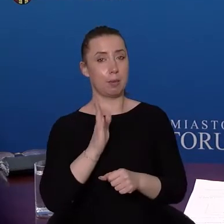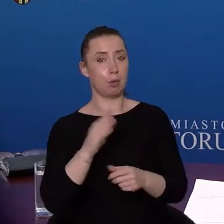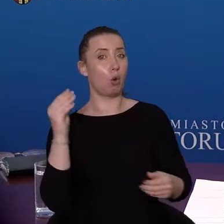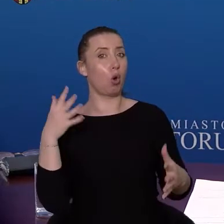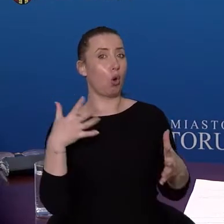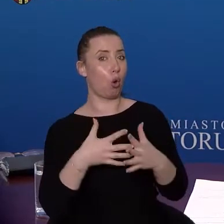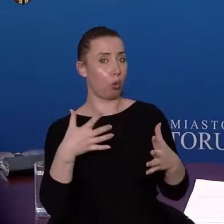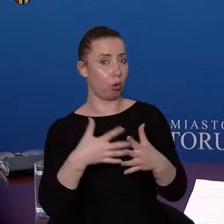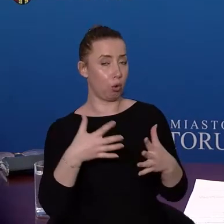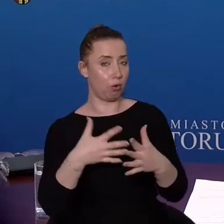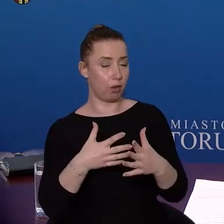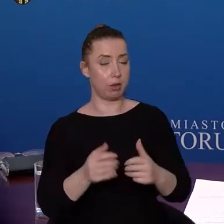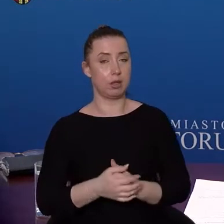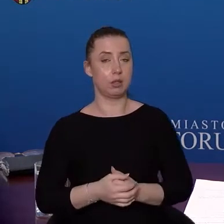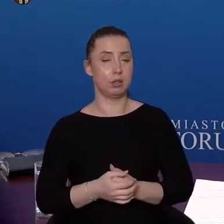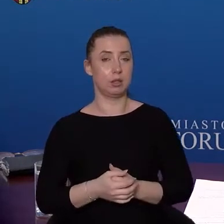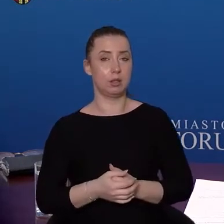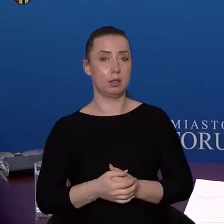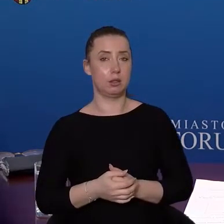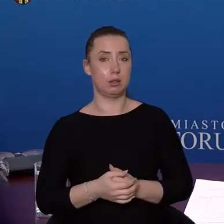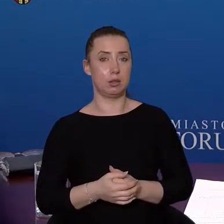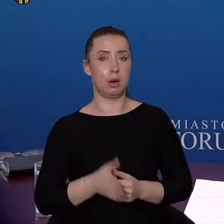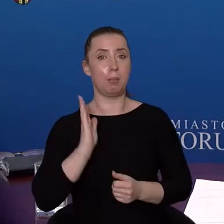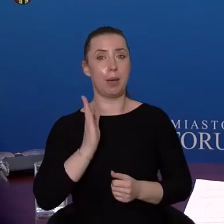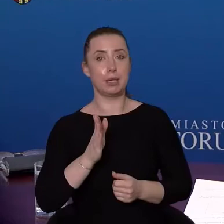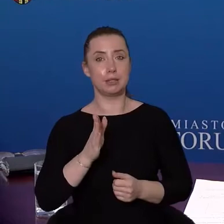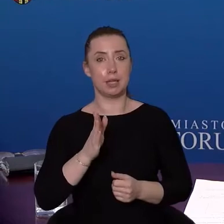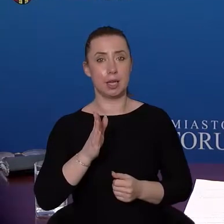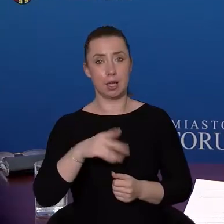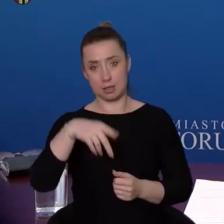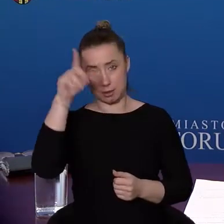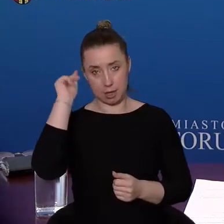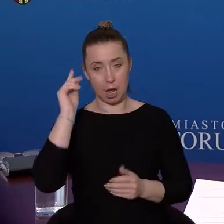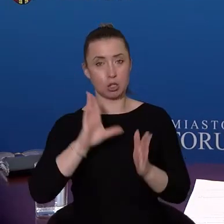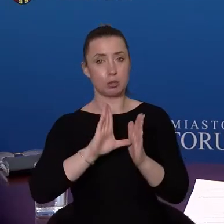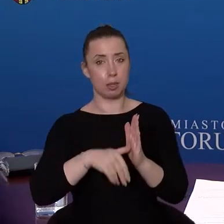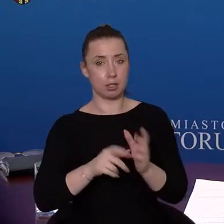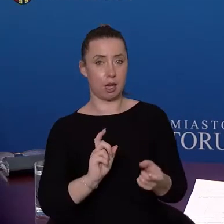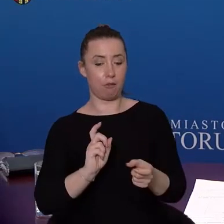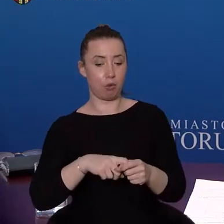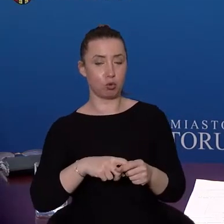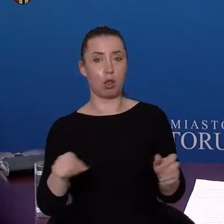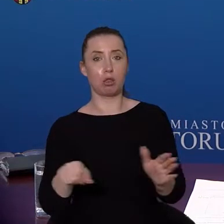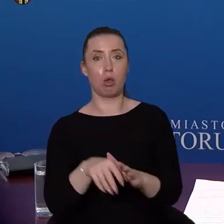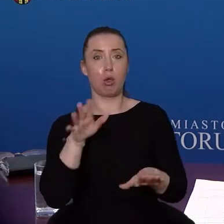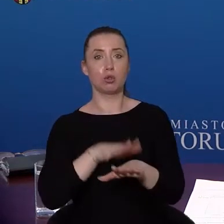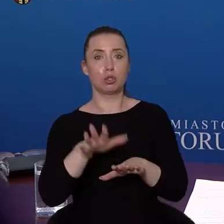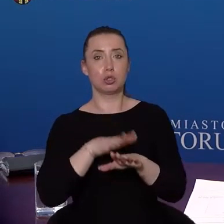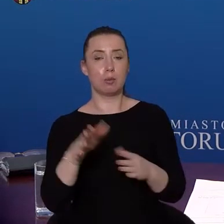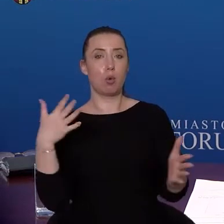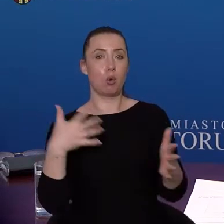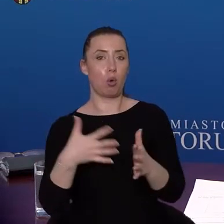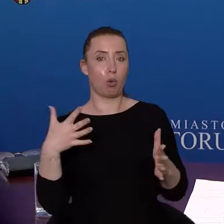kontrolowane. Ponownie Straż Miejska została włączona do systemu kontroli i nadzoru,